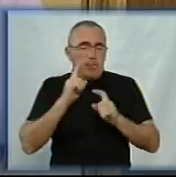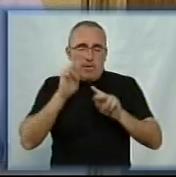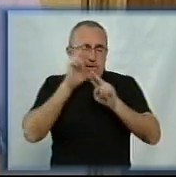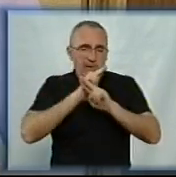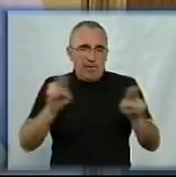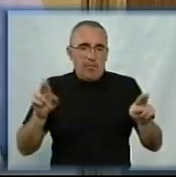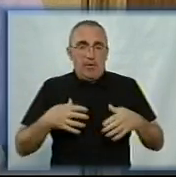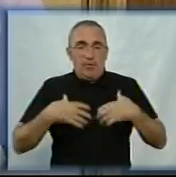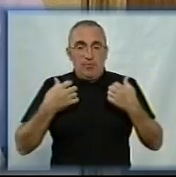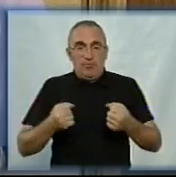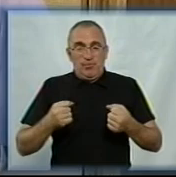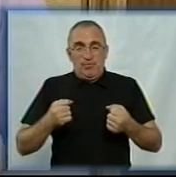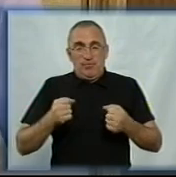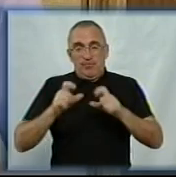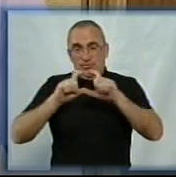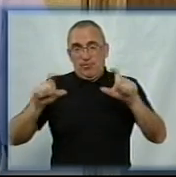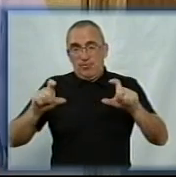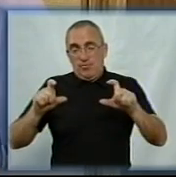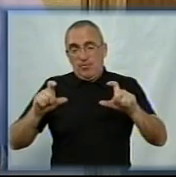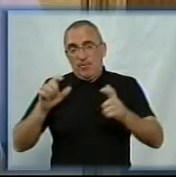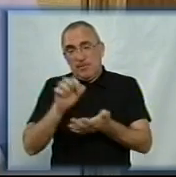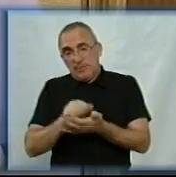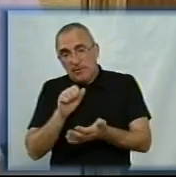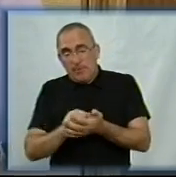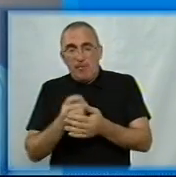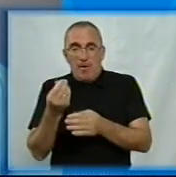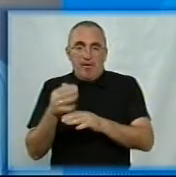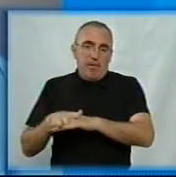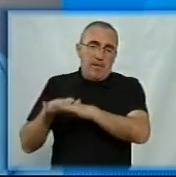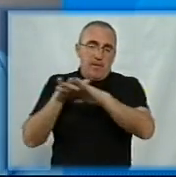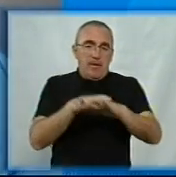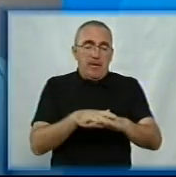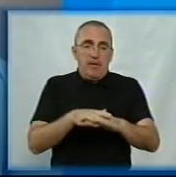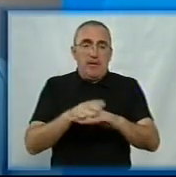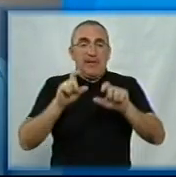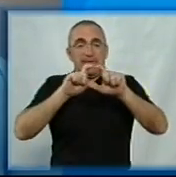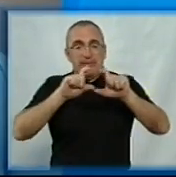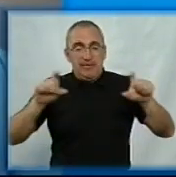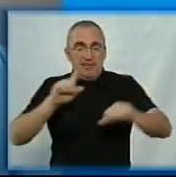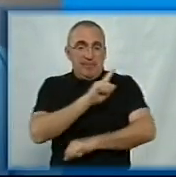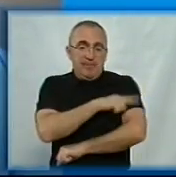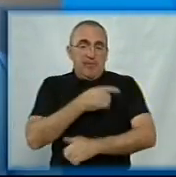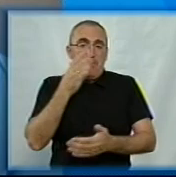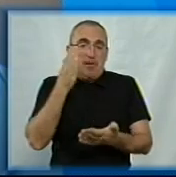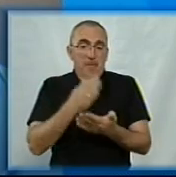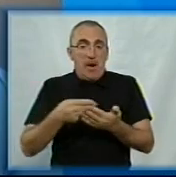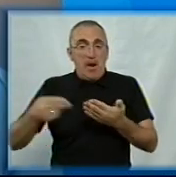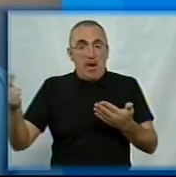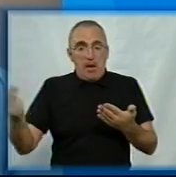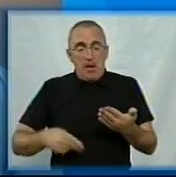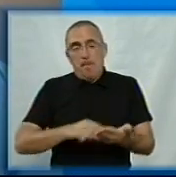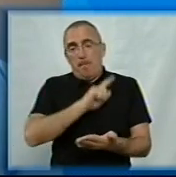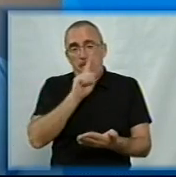Національна служба здоров'я, за якою була зустріч, займається порядком нарахувань. Такі заклади, які будуть мати цей контракт, вони